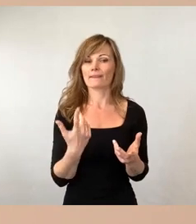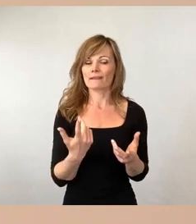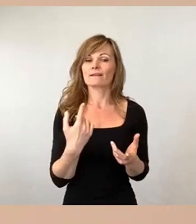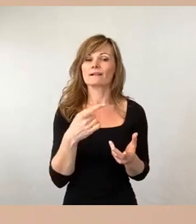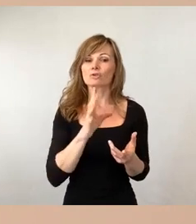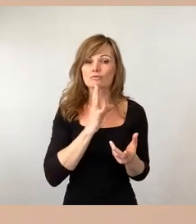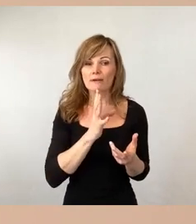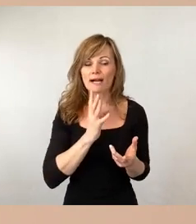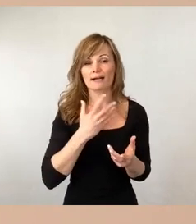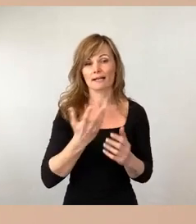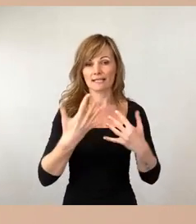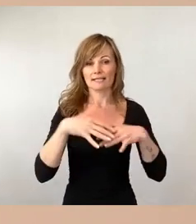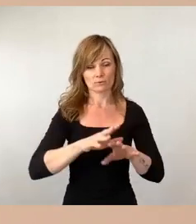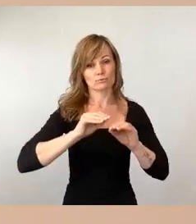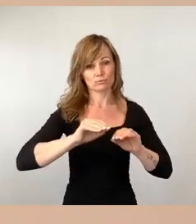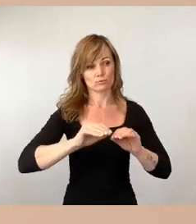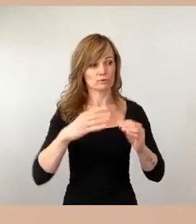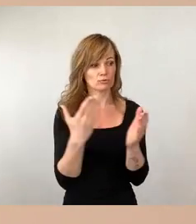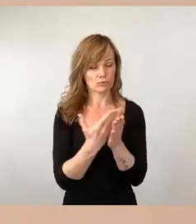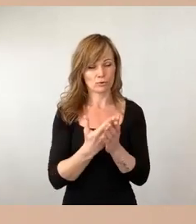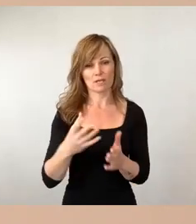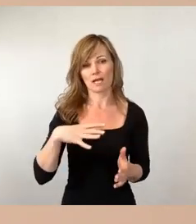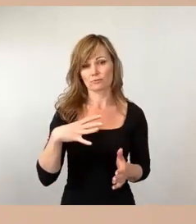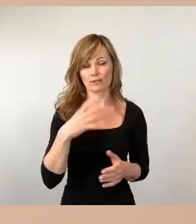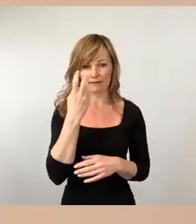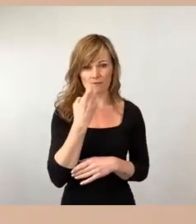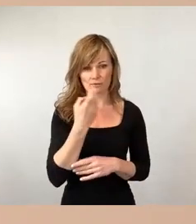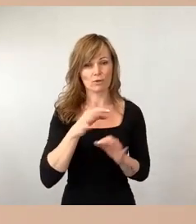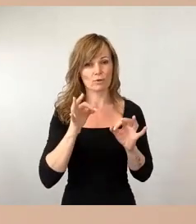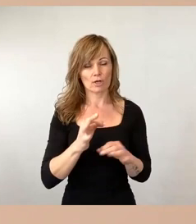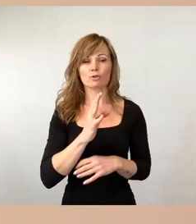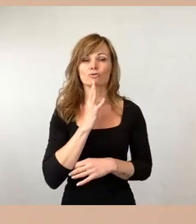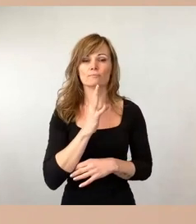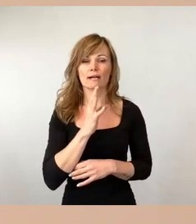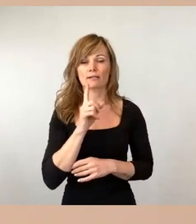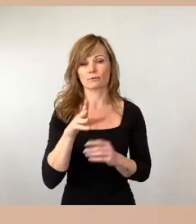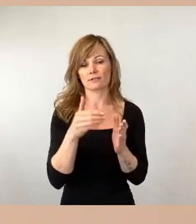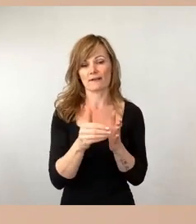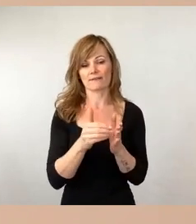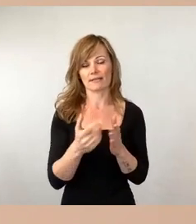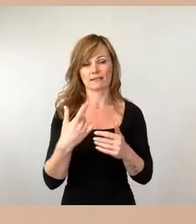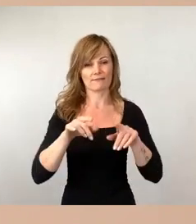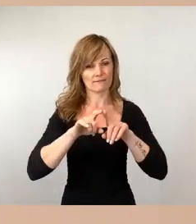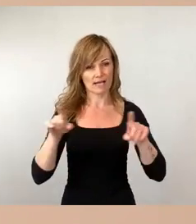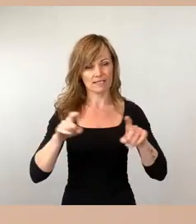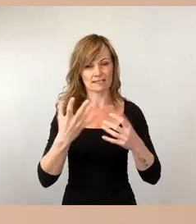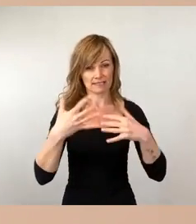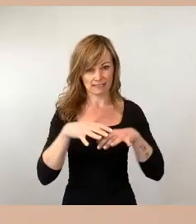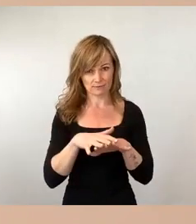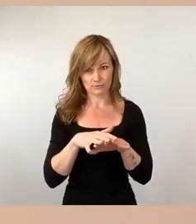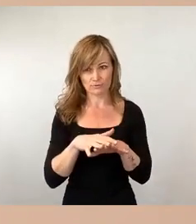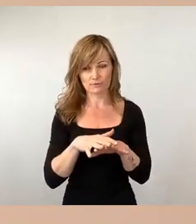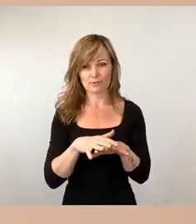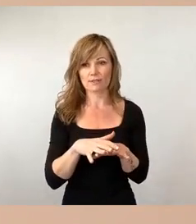schon versuchen, sich gut auch sprachlich und dann weiter fachlich zu integrieren. Wir haben 470